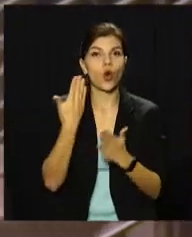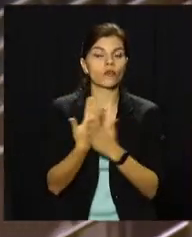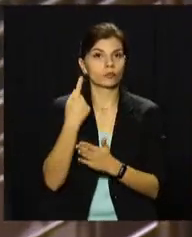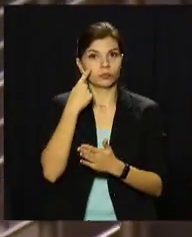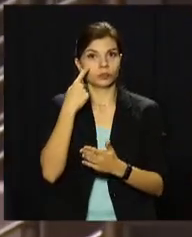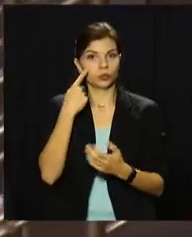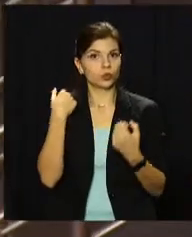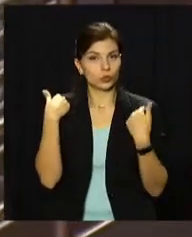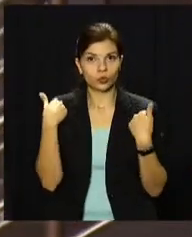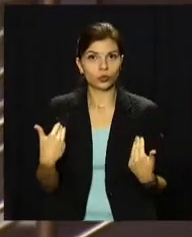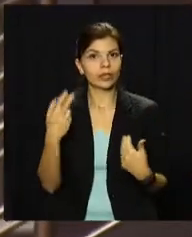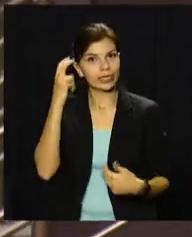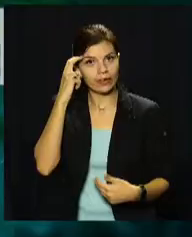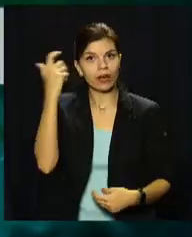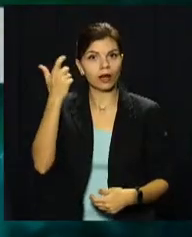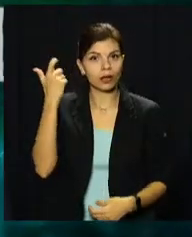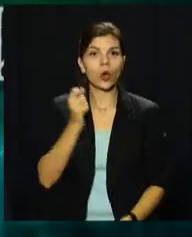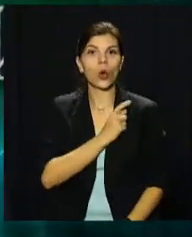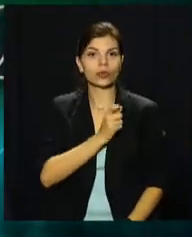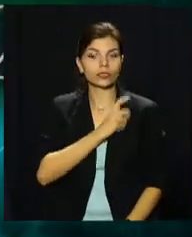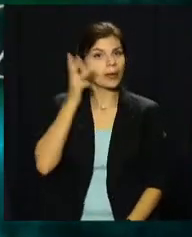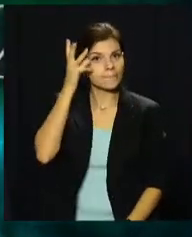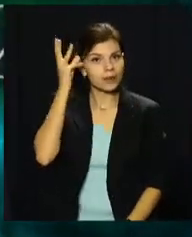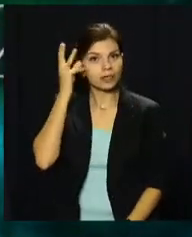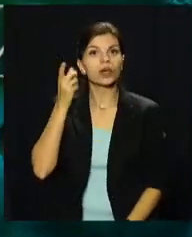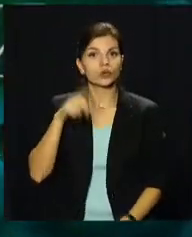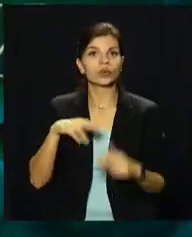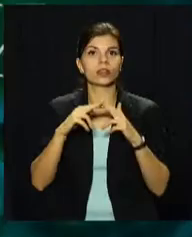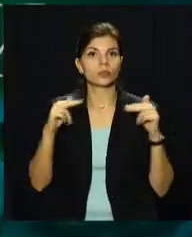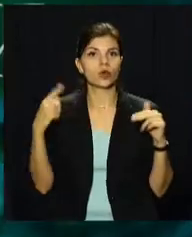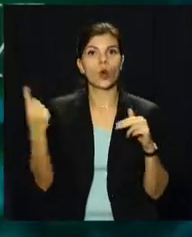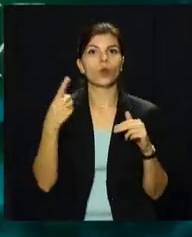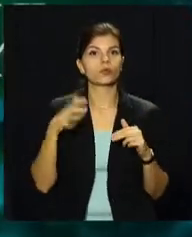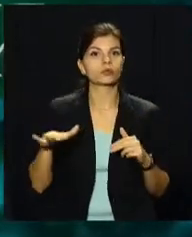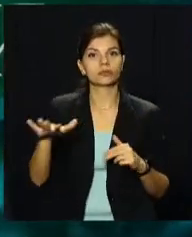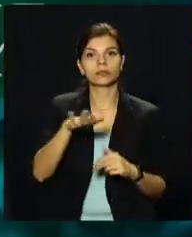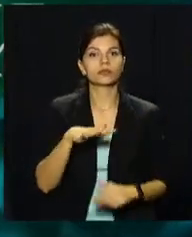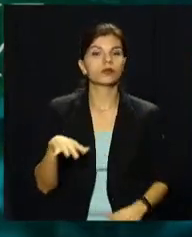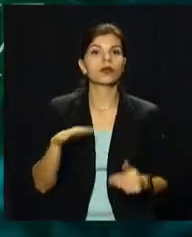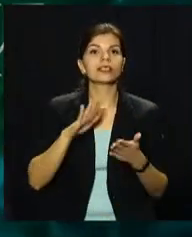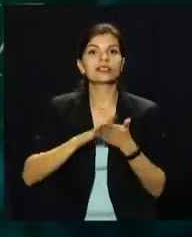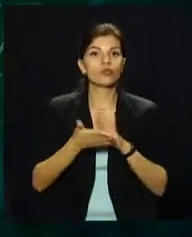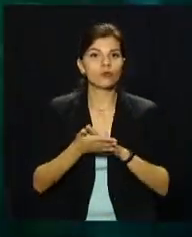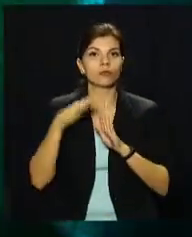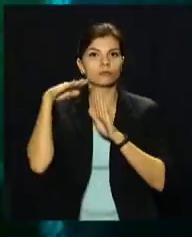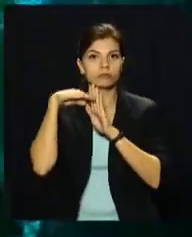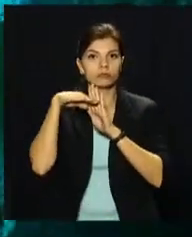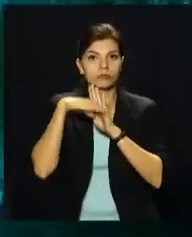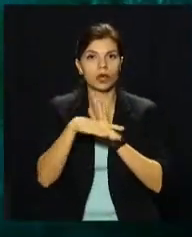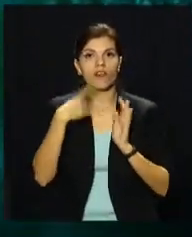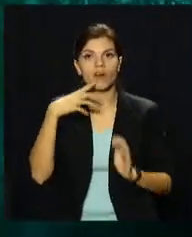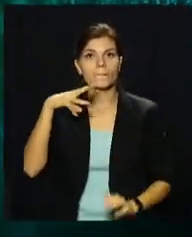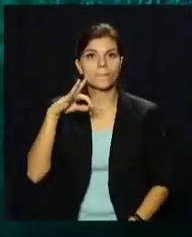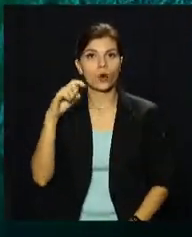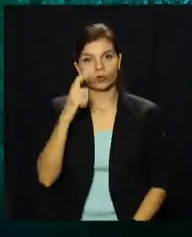захворювання зафіксували в Києві, Харківській, Одеській, Хмельницькій та Дніпропетровській областях. Ситуація погіршується, кажуть в